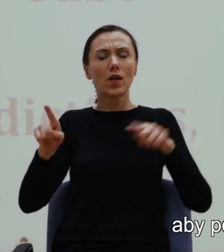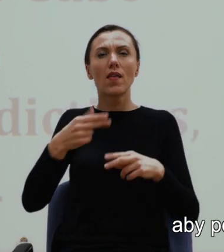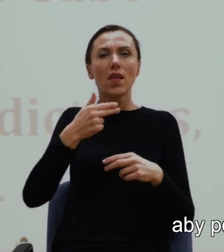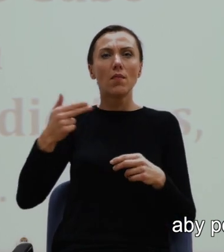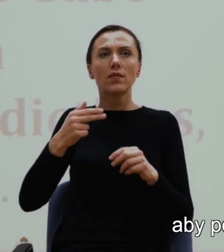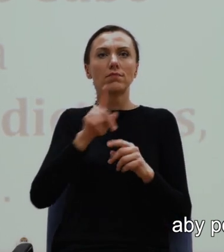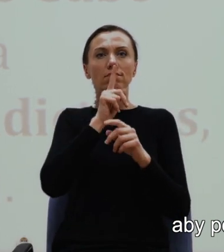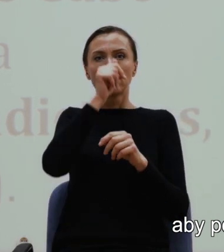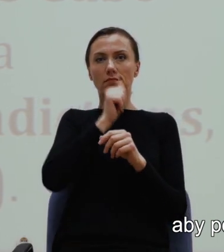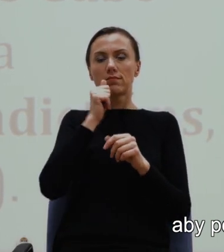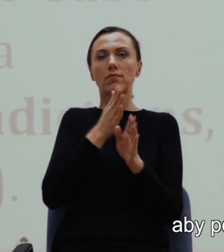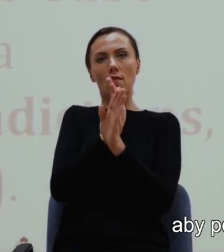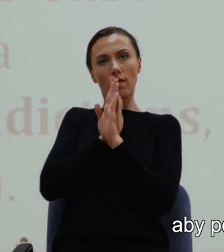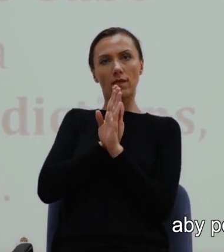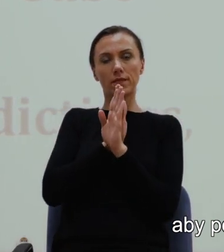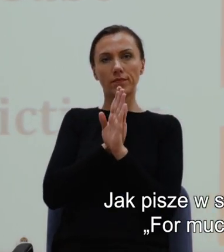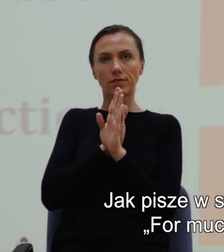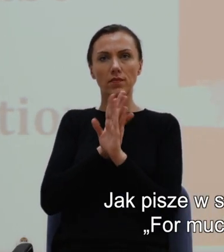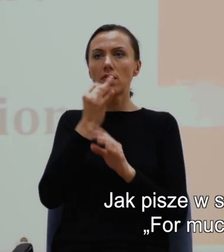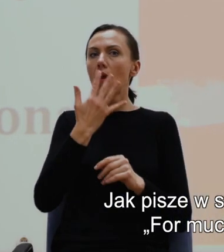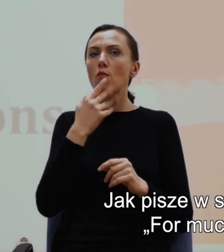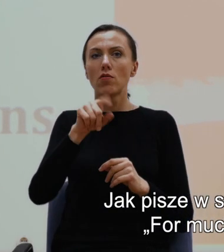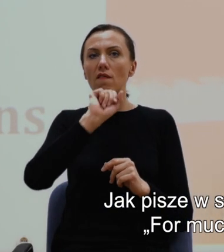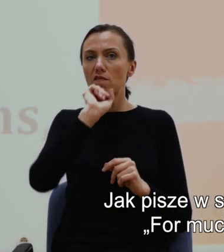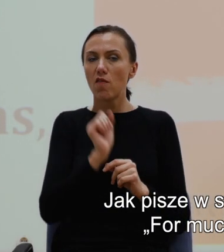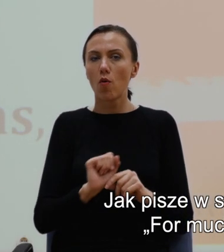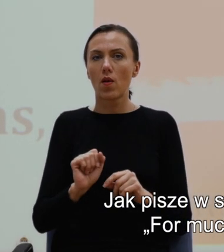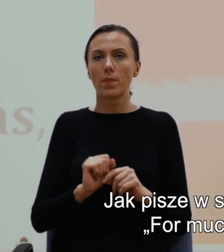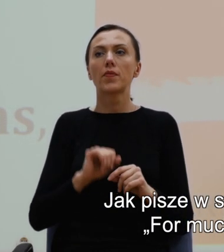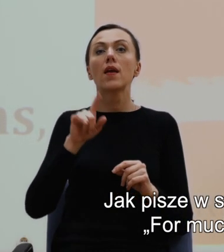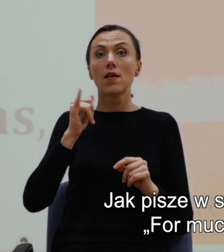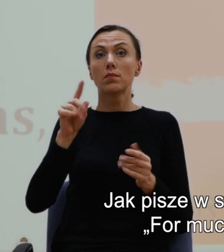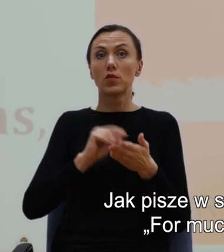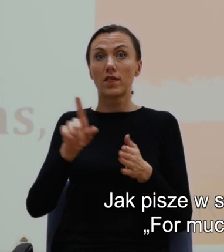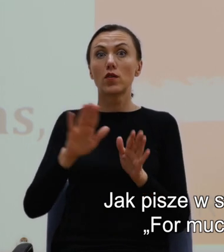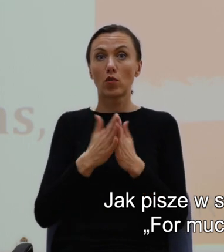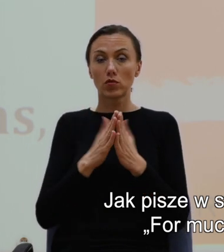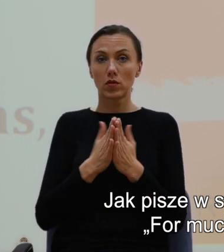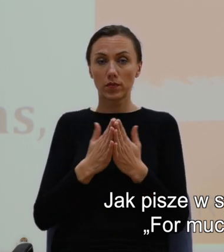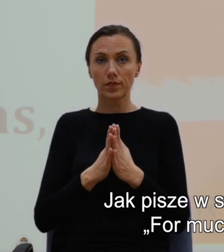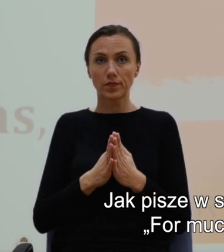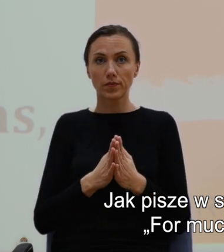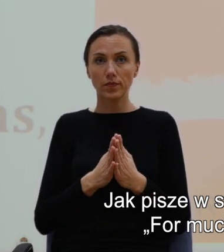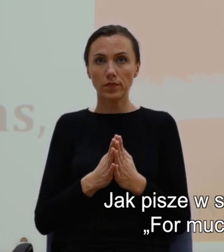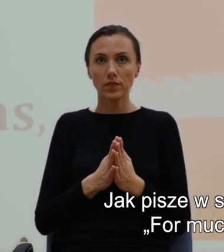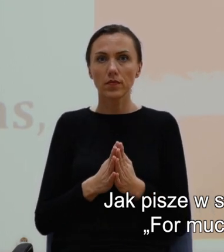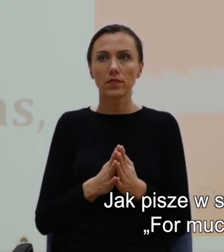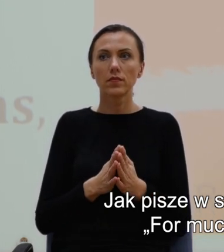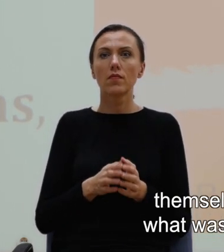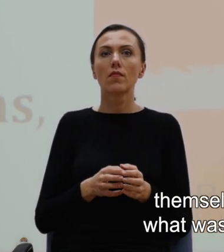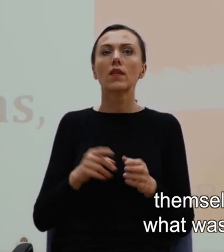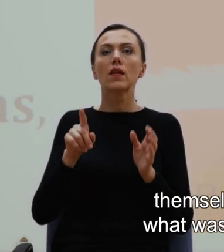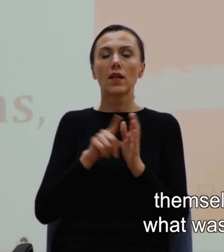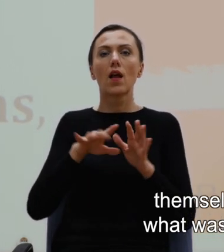zamiatać pod dywan. Jak pisze w swojej książce The New Mind of the South, For much of the 20th century